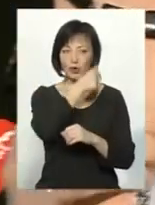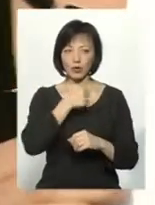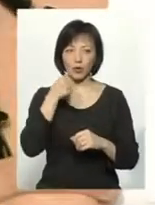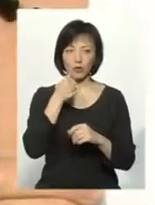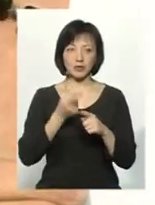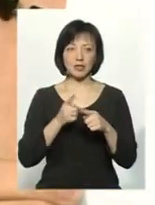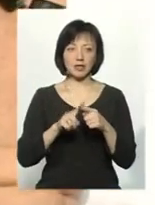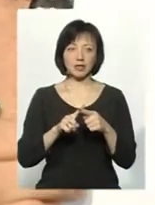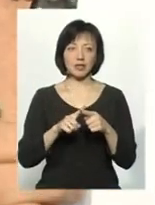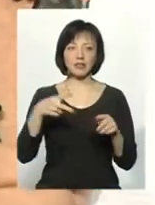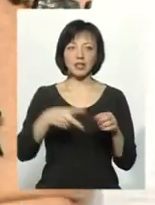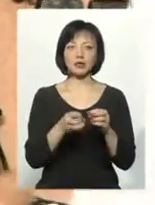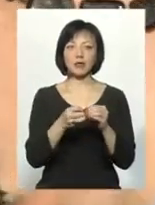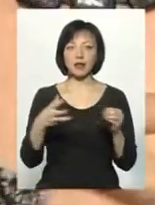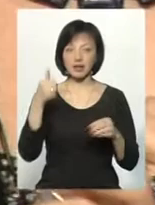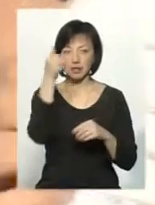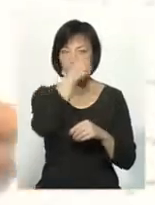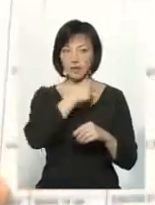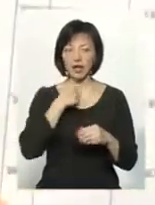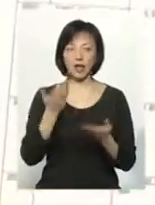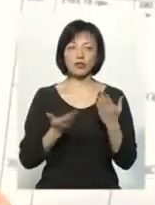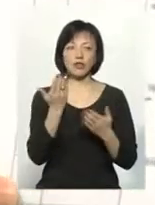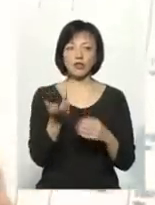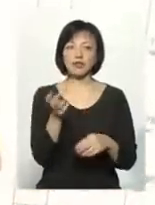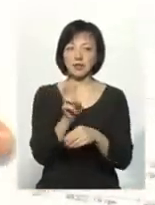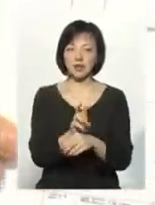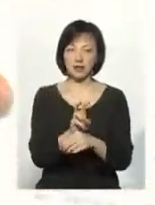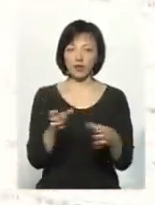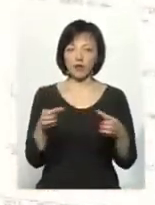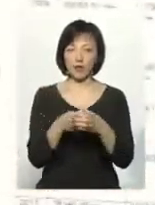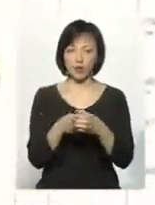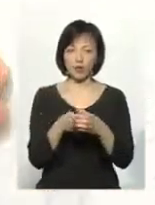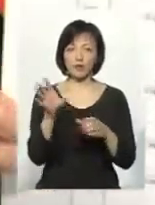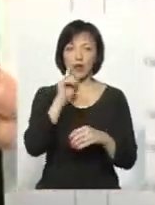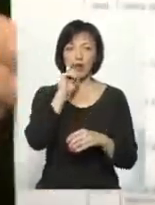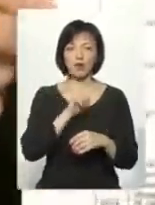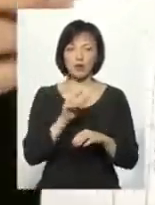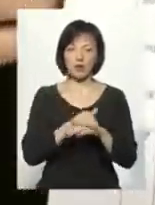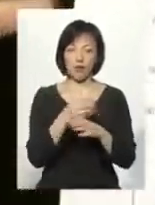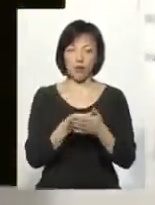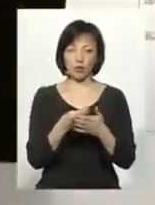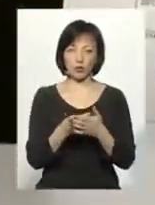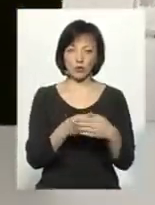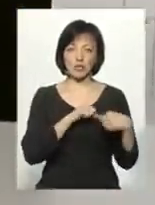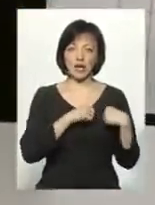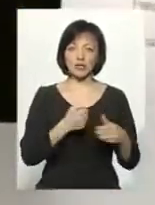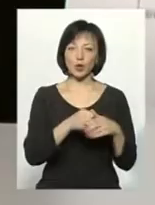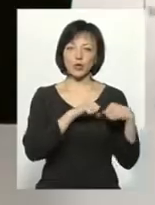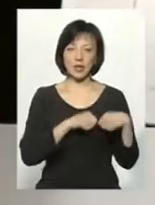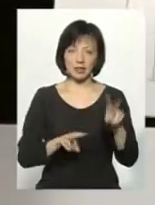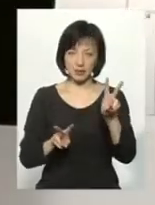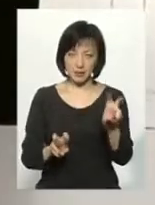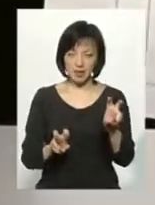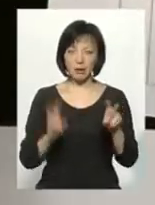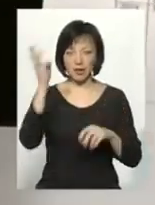з цієї сторони 2015. Якщо ви зайдете в групу Всеукраїнського благодійного фонду «Серце до серця